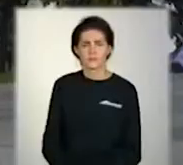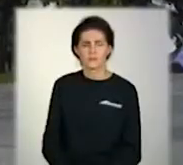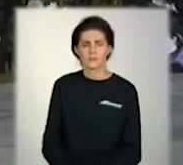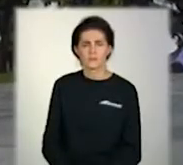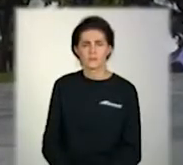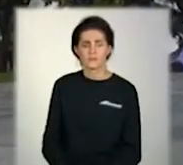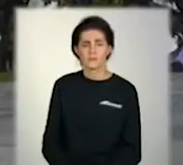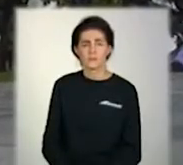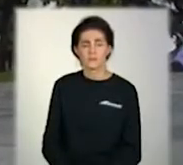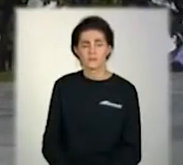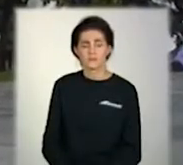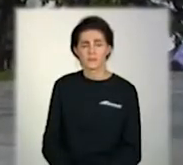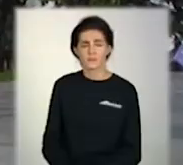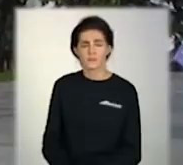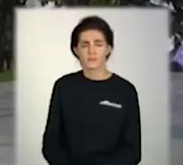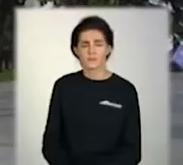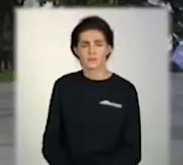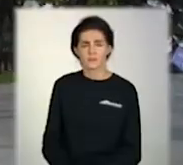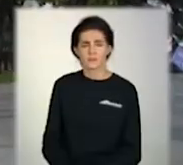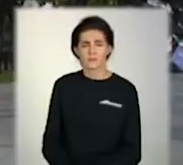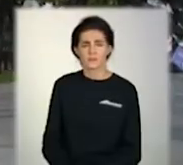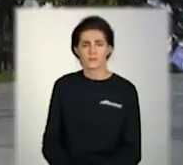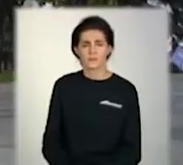Катерина Нікієнко, Владислав Борисов, телеканал Донбас.